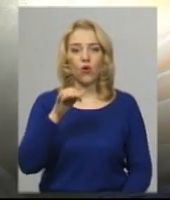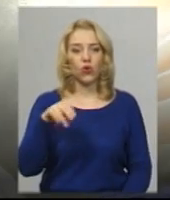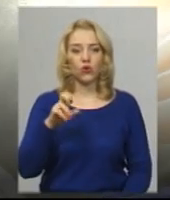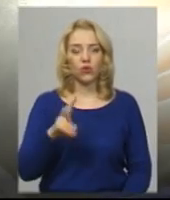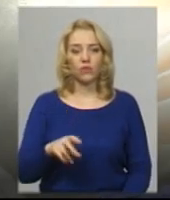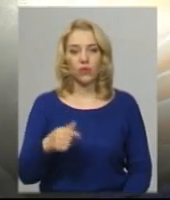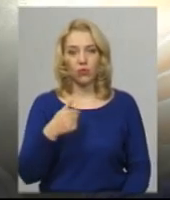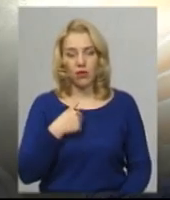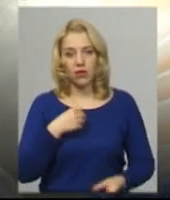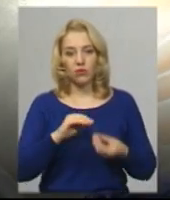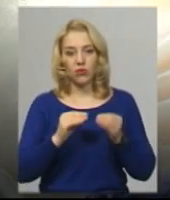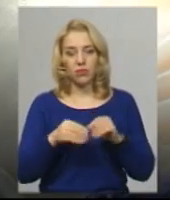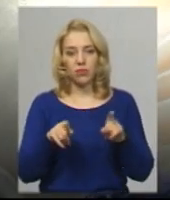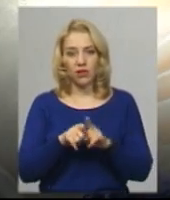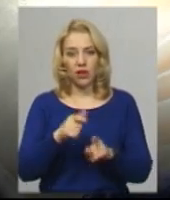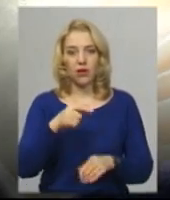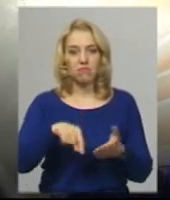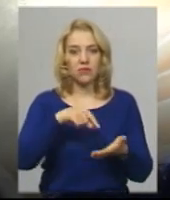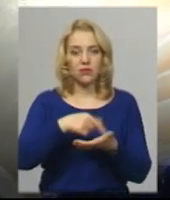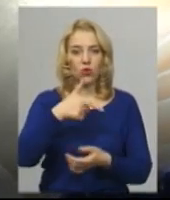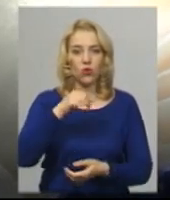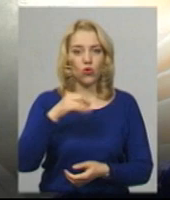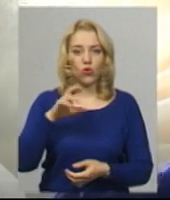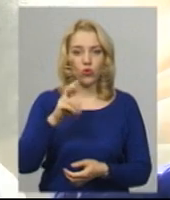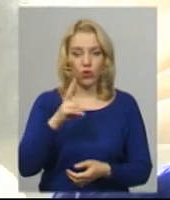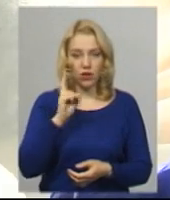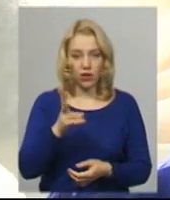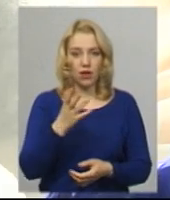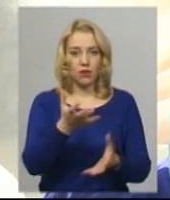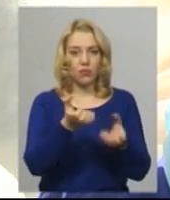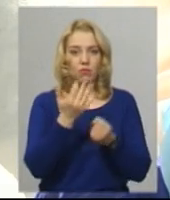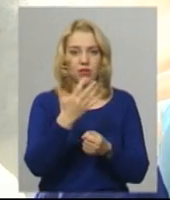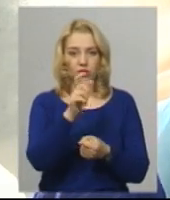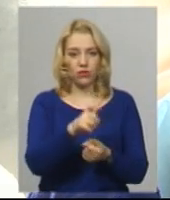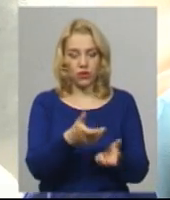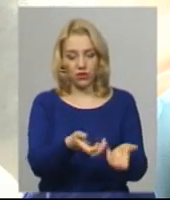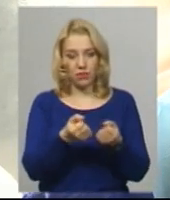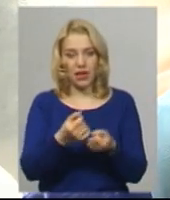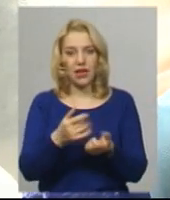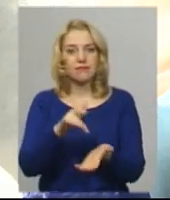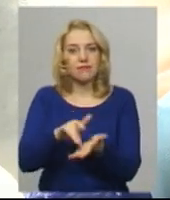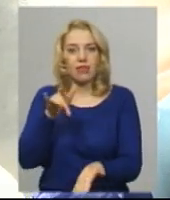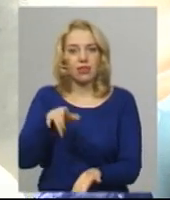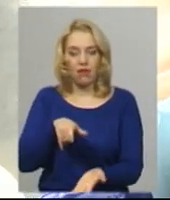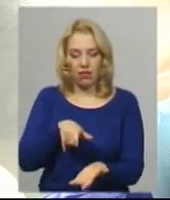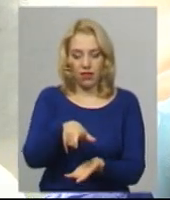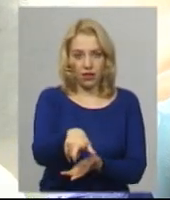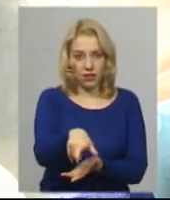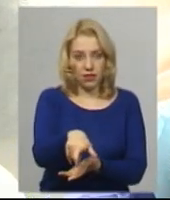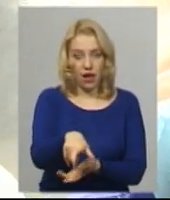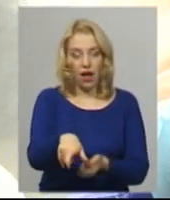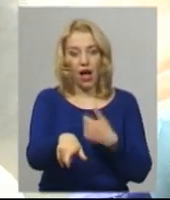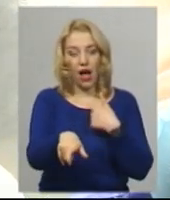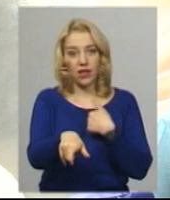городка везуть п'ять чоловік, крім мене, ідуть по центральної траси. Я до центральної траси